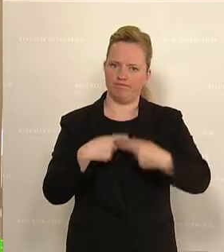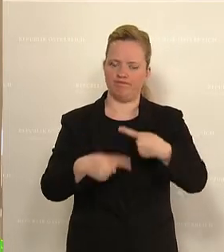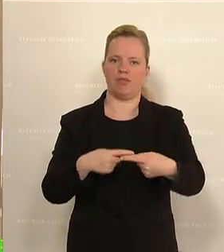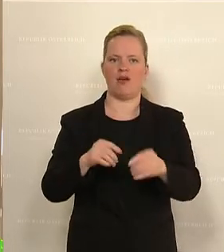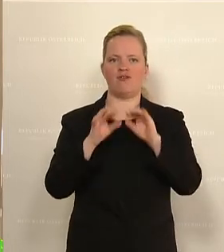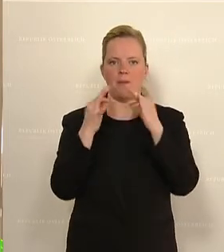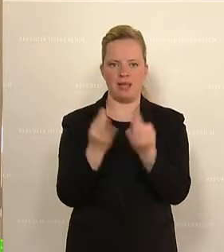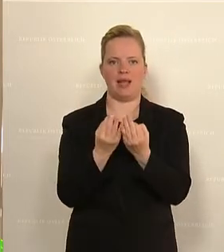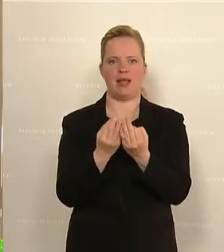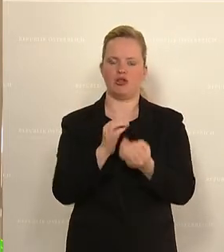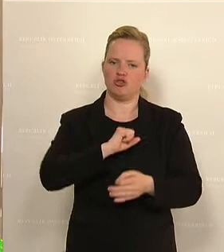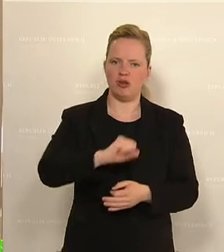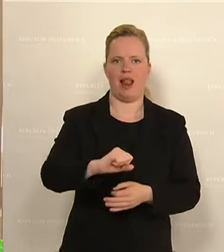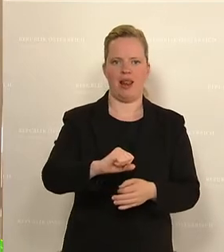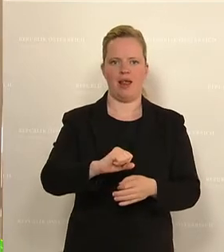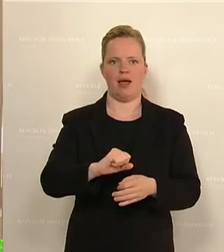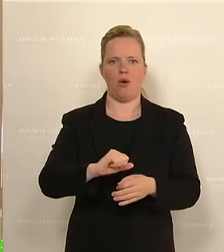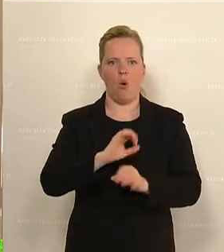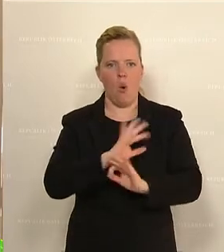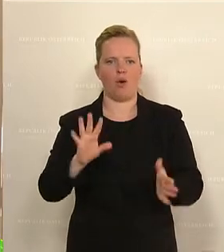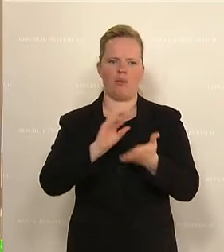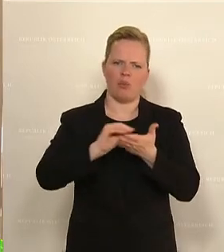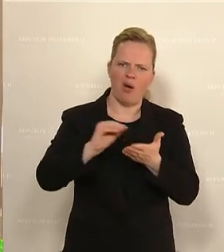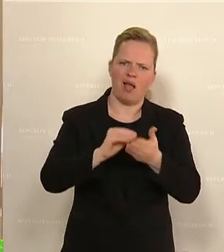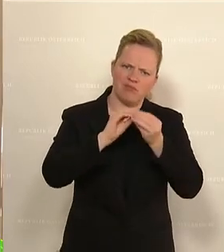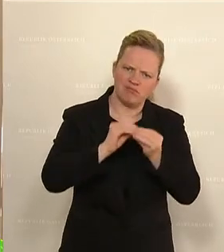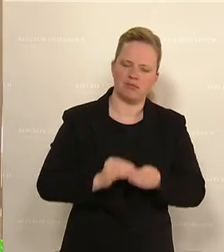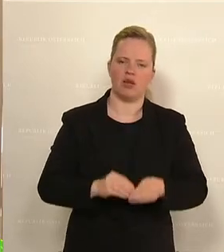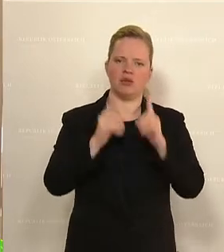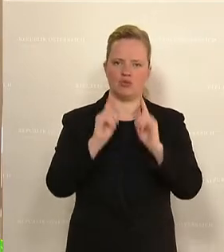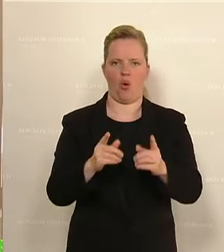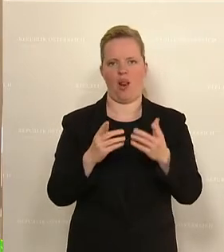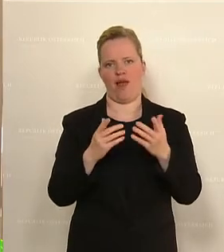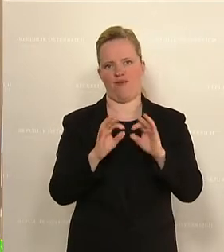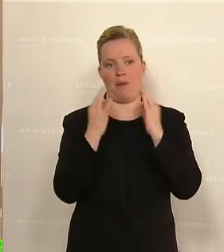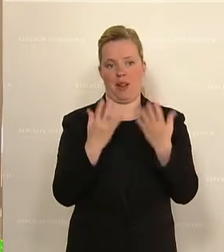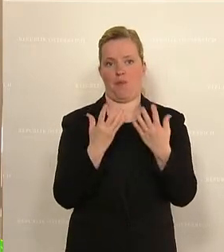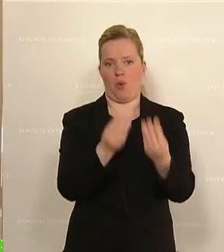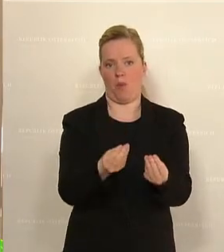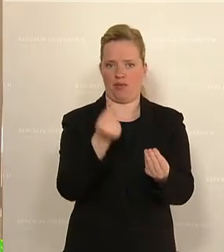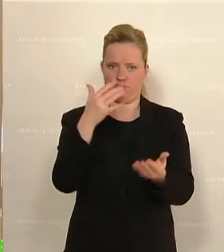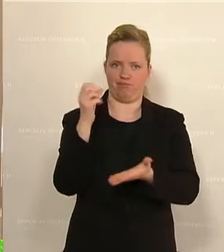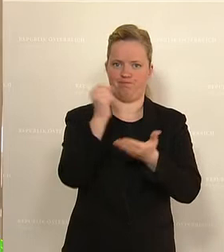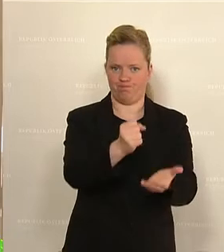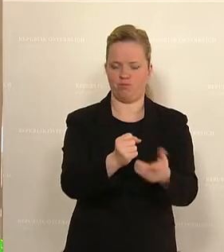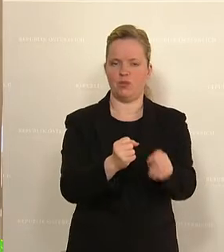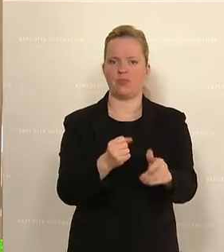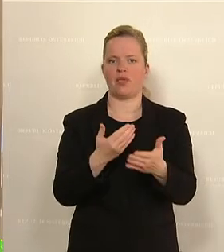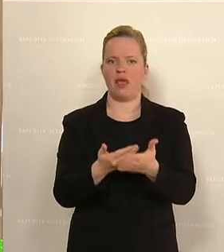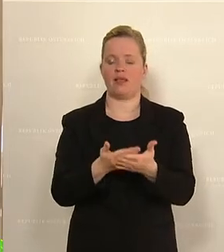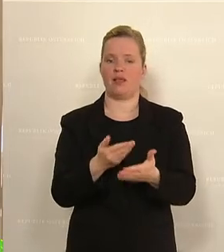rasch und unbürokratisch bei den Familien ankommen soll. Wenn es um Beschleunigung und Vereinfachung geht,